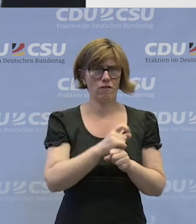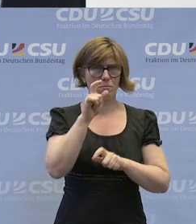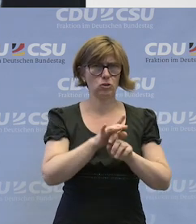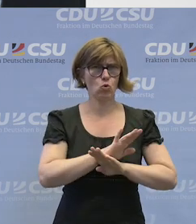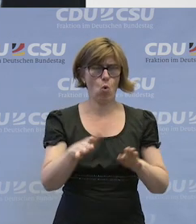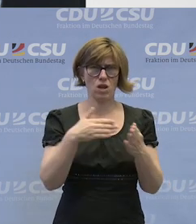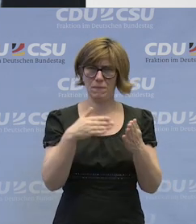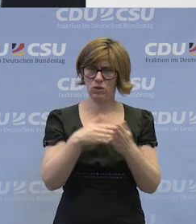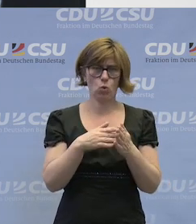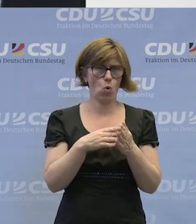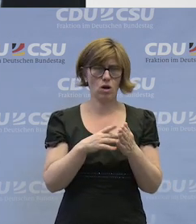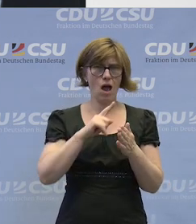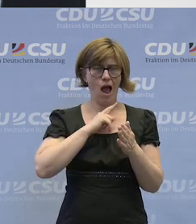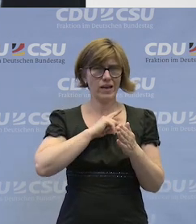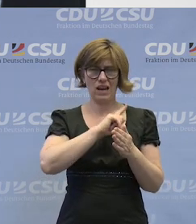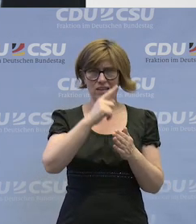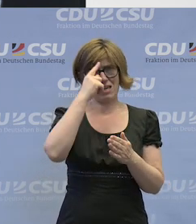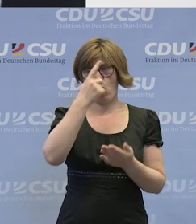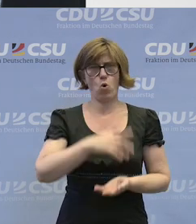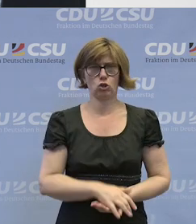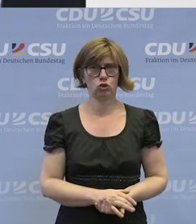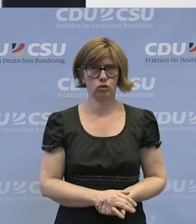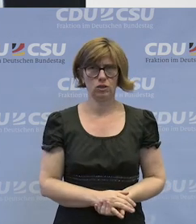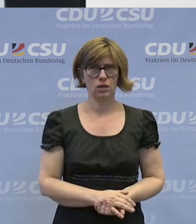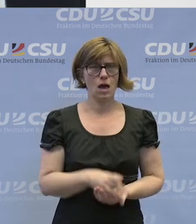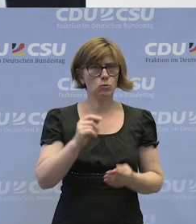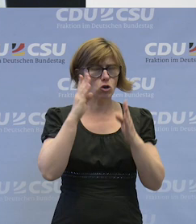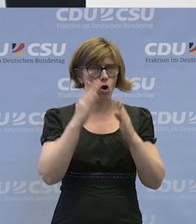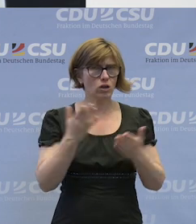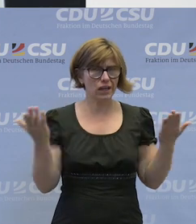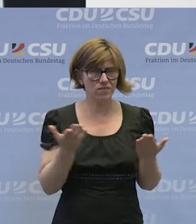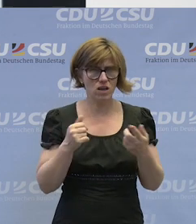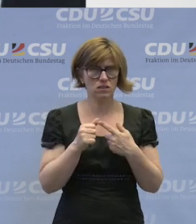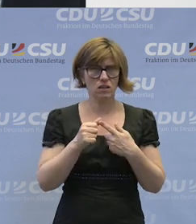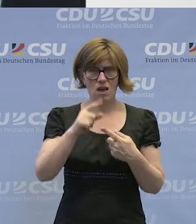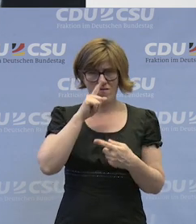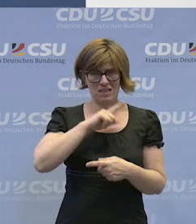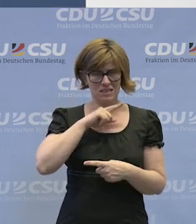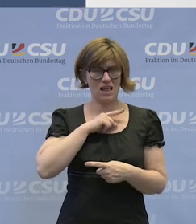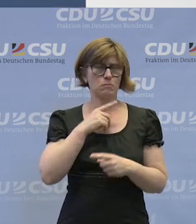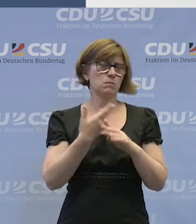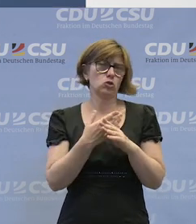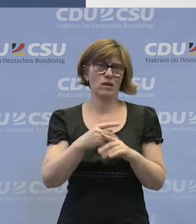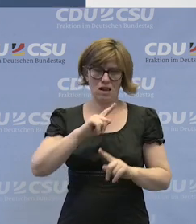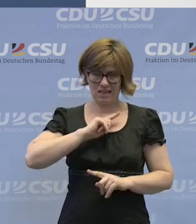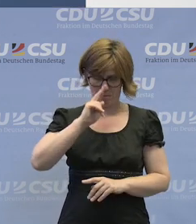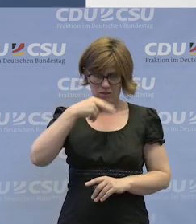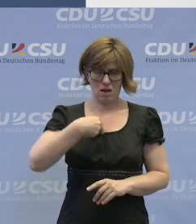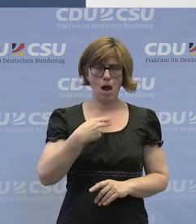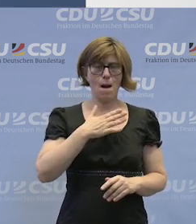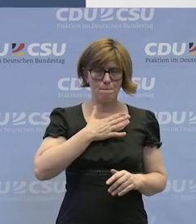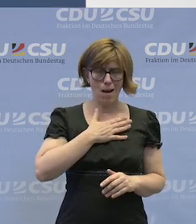Behinderung. Das ist einfach total unlogisch. Das heißt konkret? Also wenn ich jetzt von mir aus gehe, also